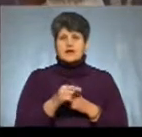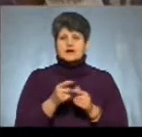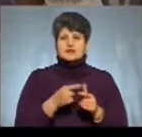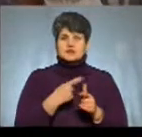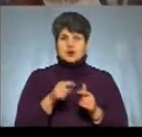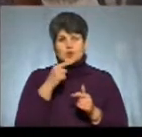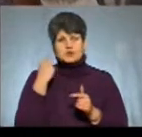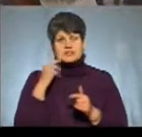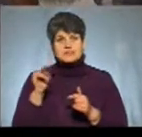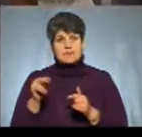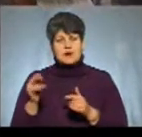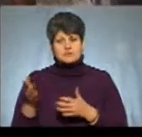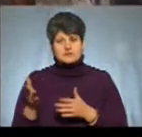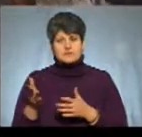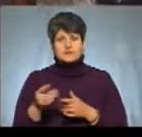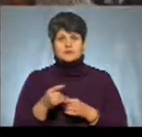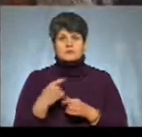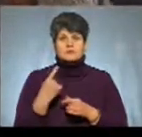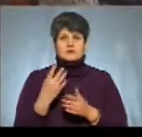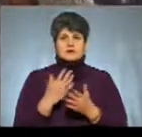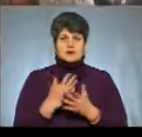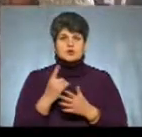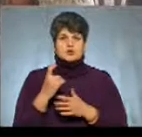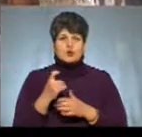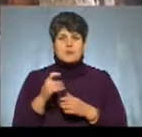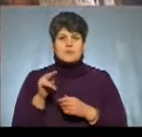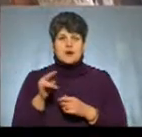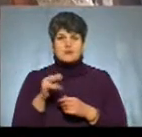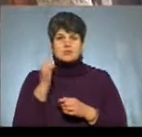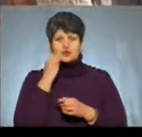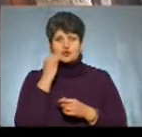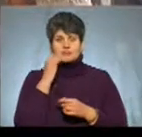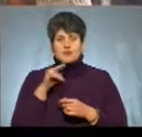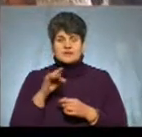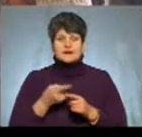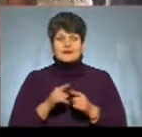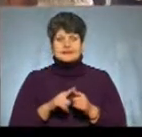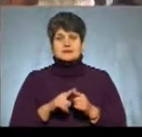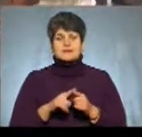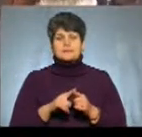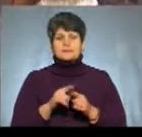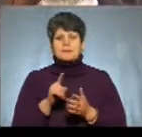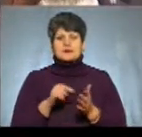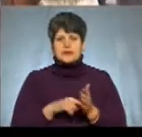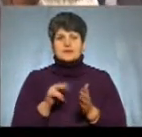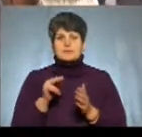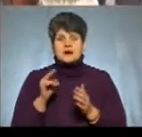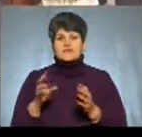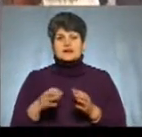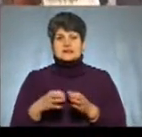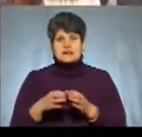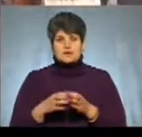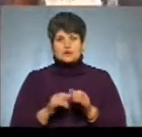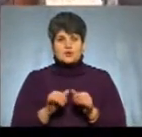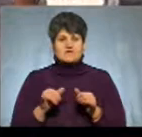знаходиться більше 100 парафій Московського патріархату. так як правий сектор це питання розвиває і починав